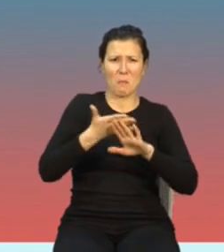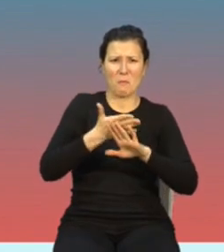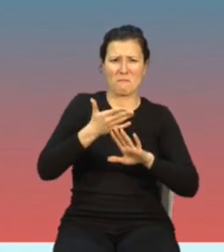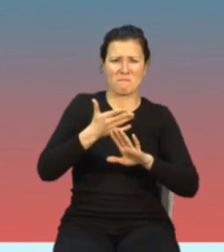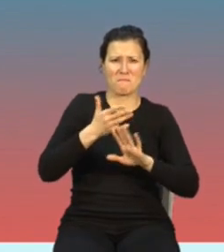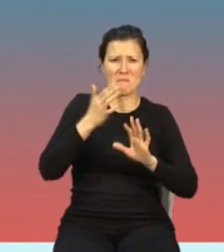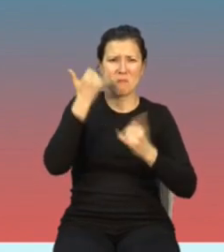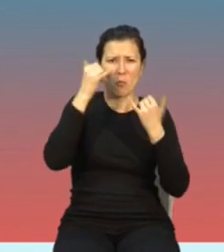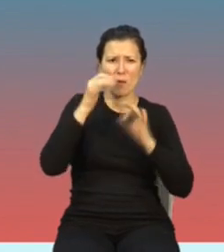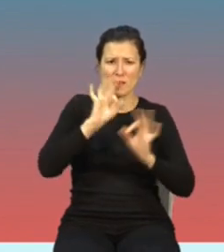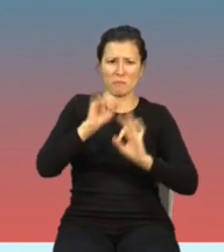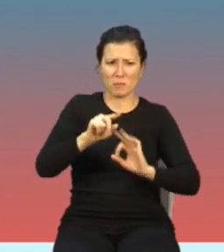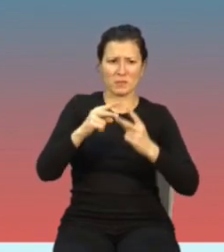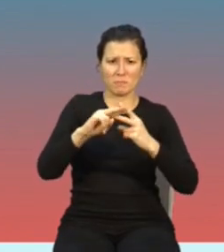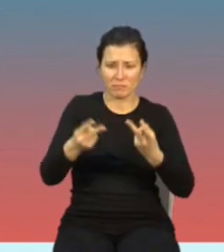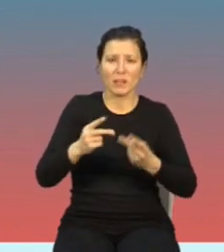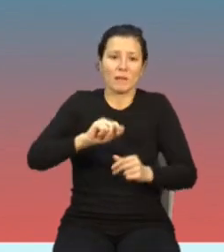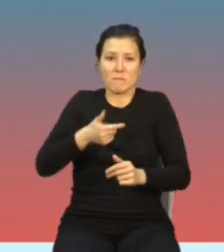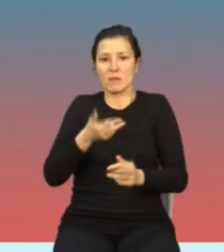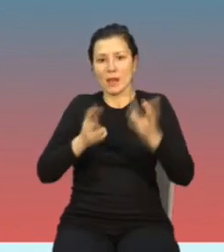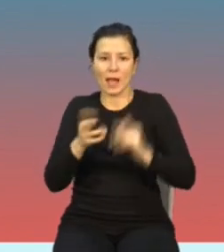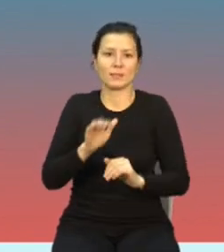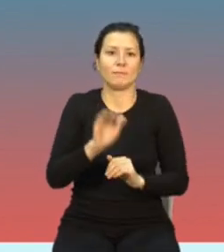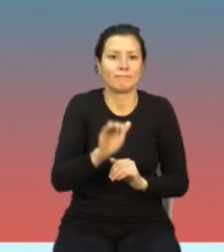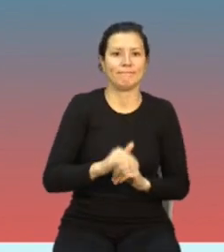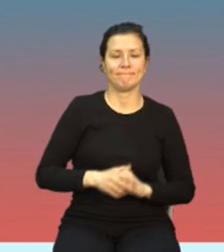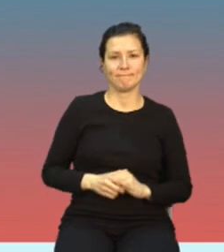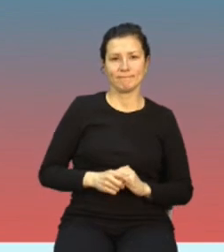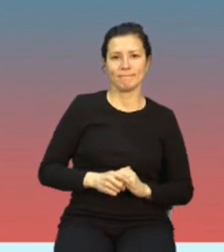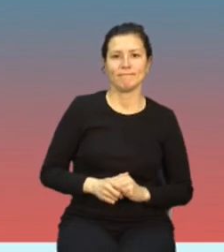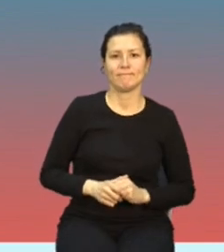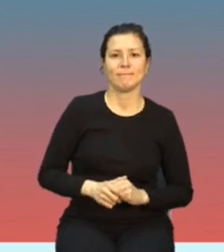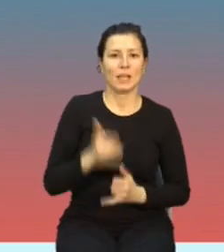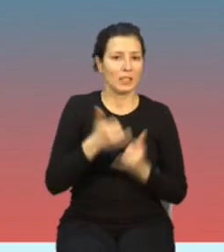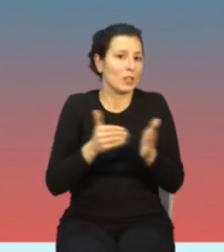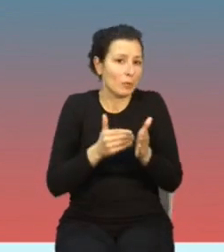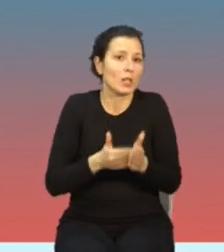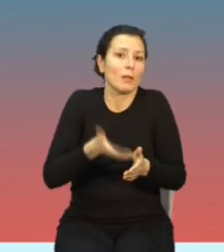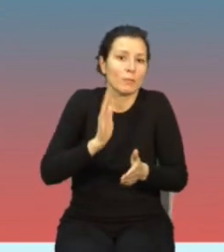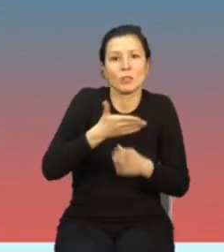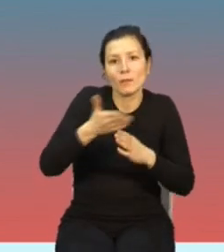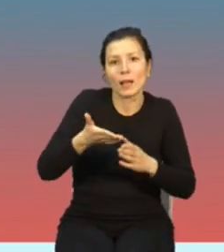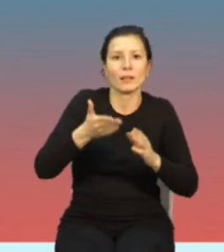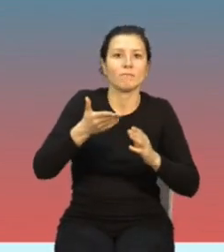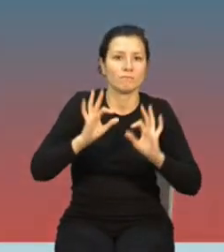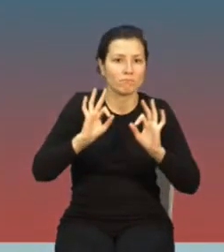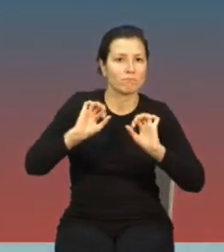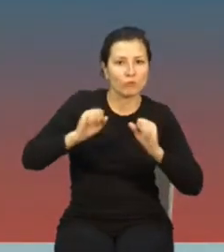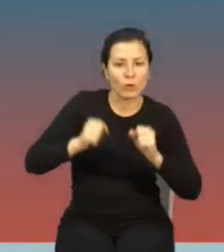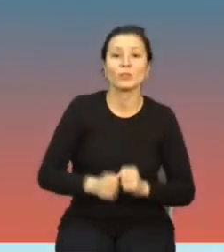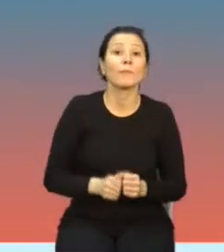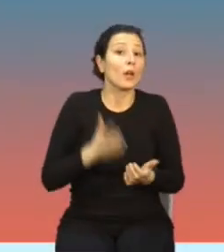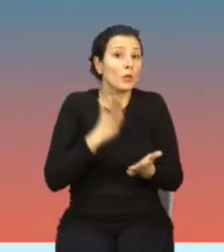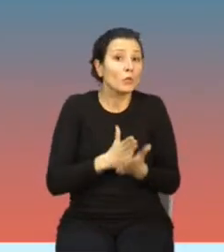dalej monitorować sytuację w mediach i będziemy podejmować konieczne działania. To tyle. Z mojej strony bardzo